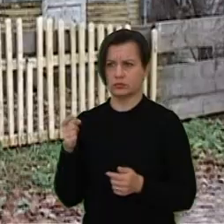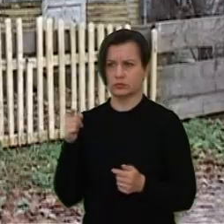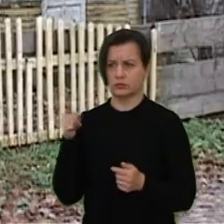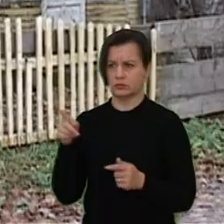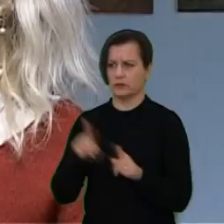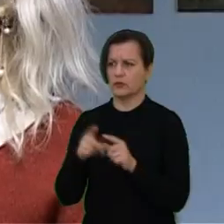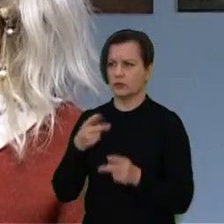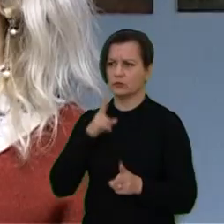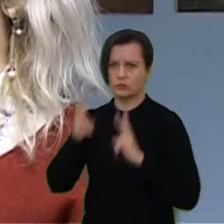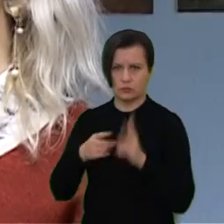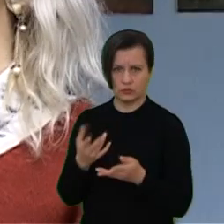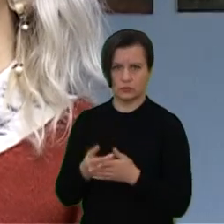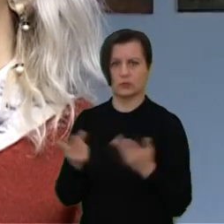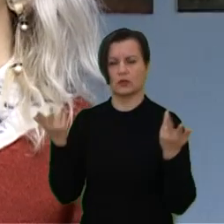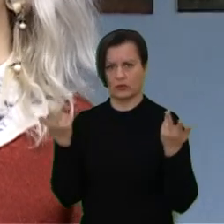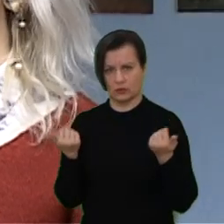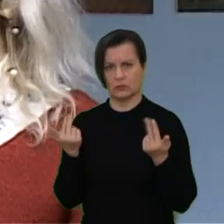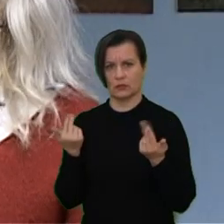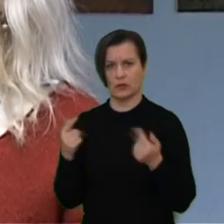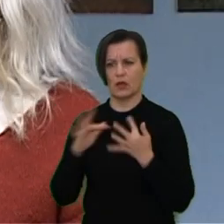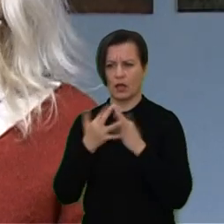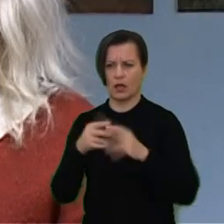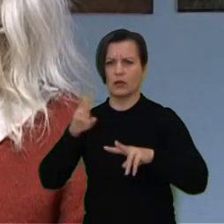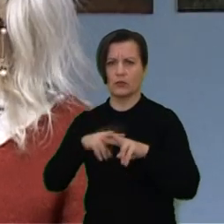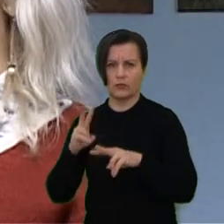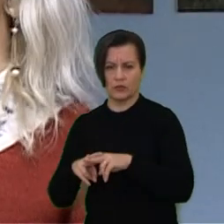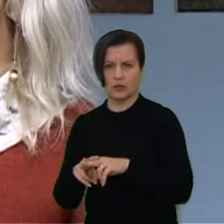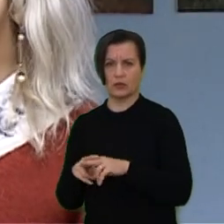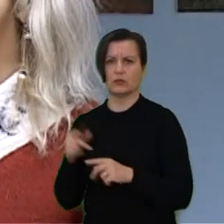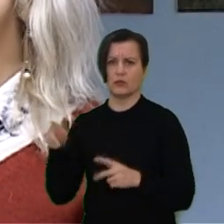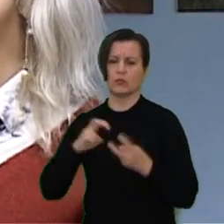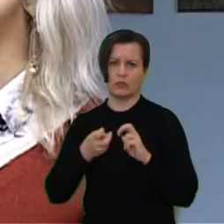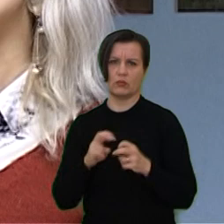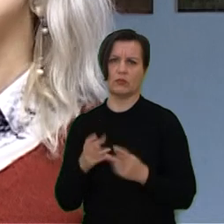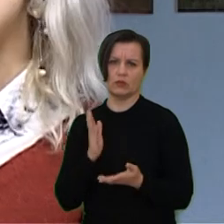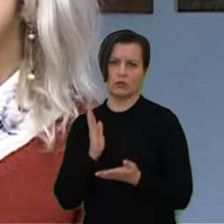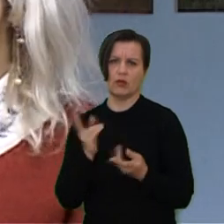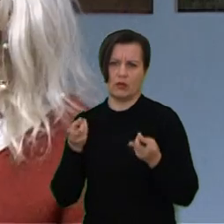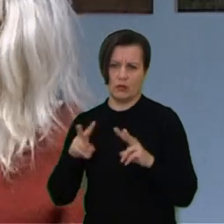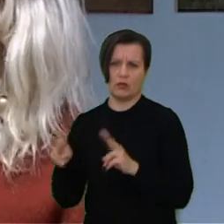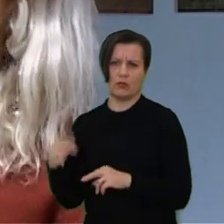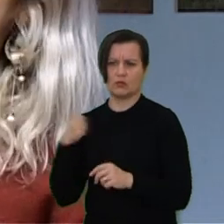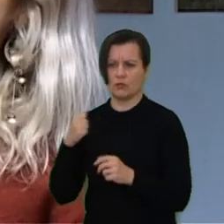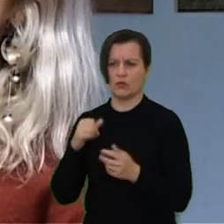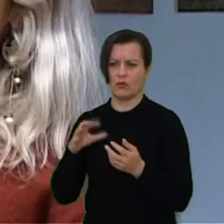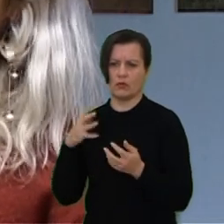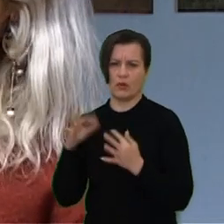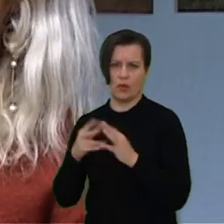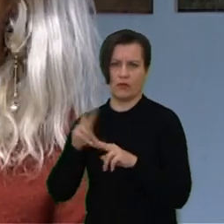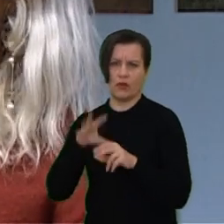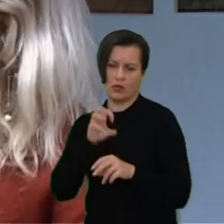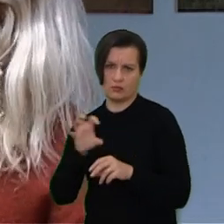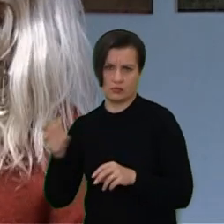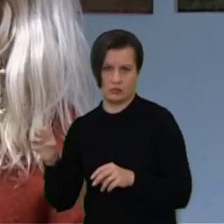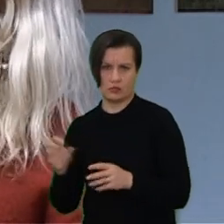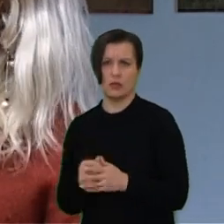gauna tokių kreipimus ir reikia tos šuninkus paimti? Šiai dienai būna, ypatingai kaimo vietovėse, šunis apkandžiojo žmonės, ta problema dar